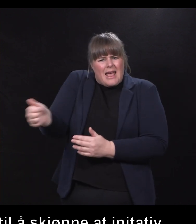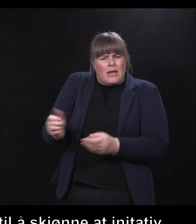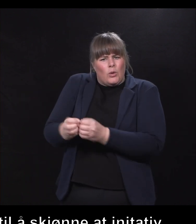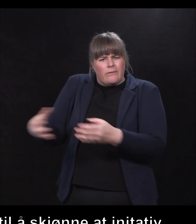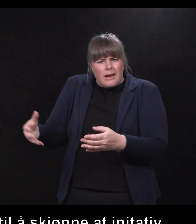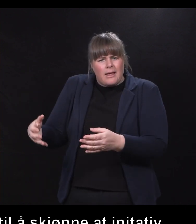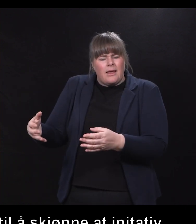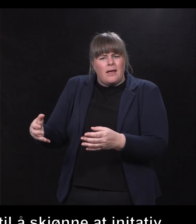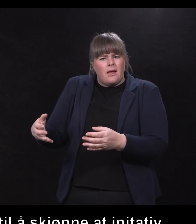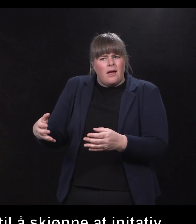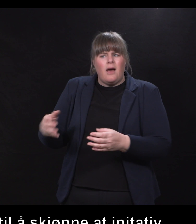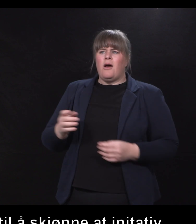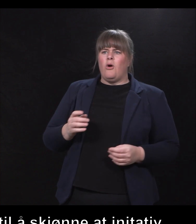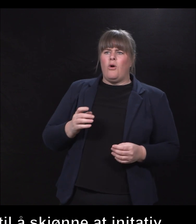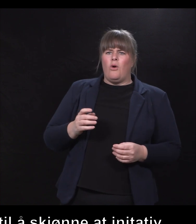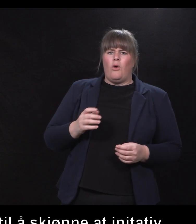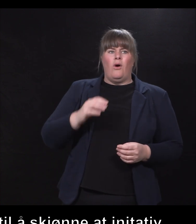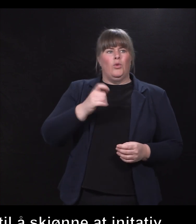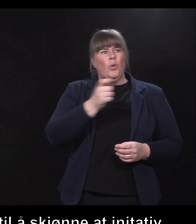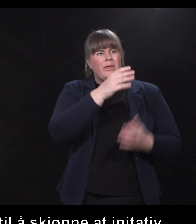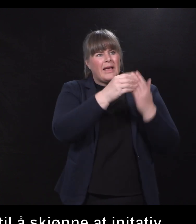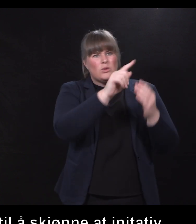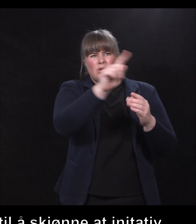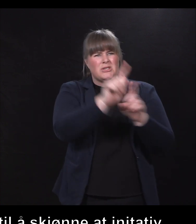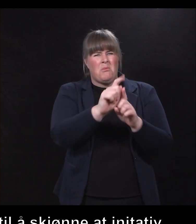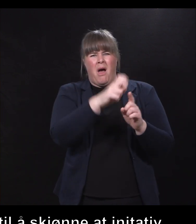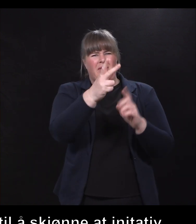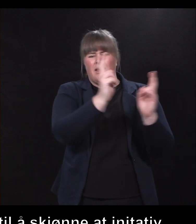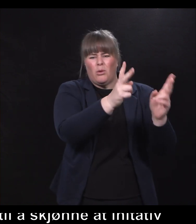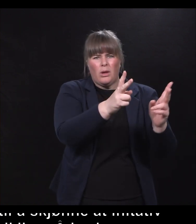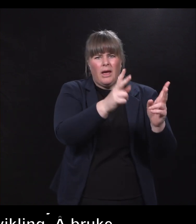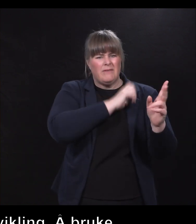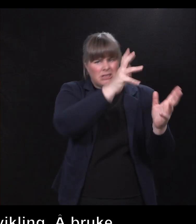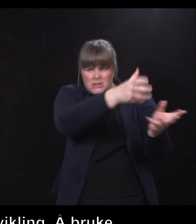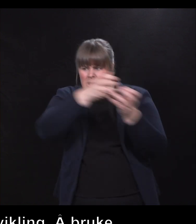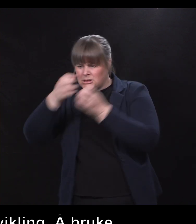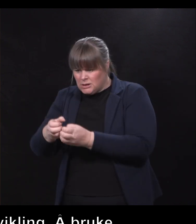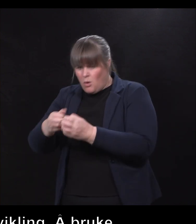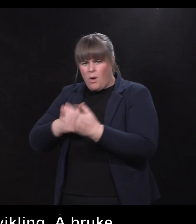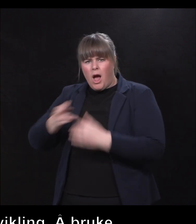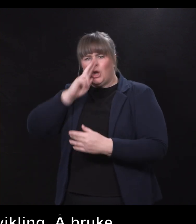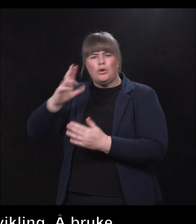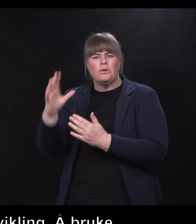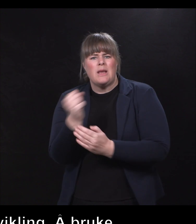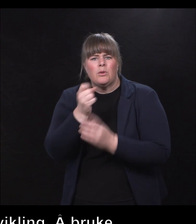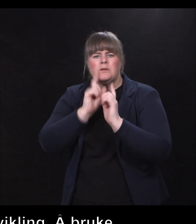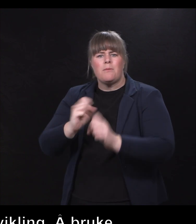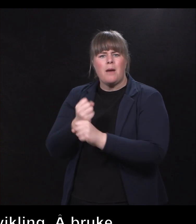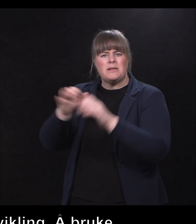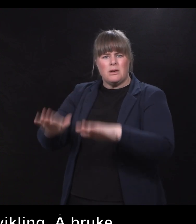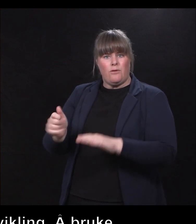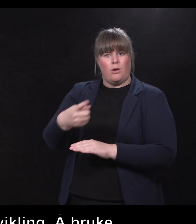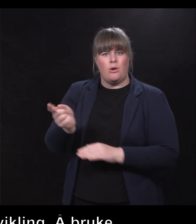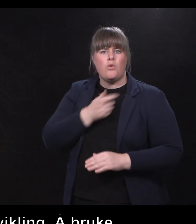å bruke ressurser som ikke blir brukt ellers, så kan man lage faktisk et helt nytt konsept som skaper arbeidsplasser for ungdom. Ikke bare